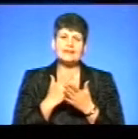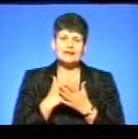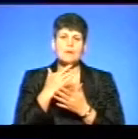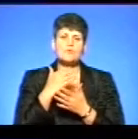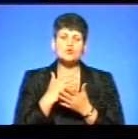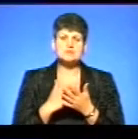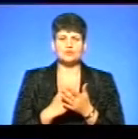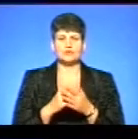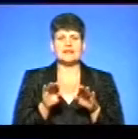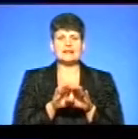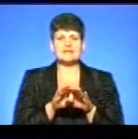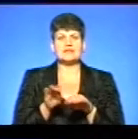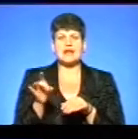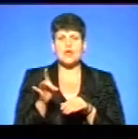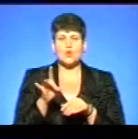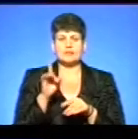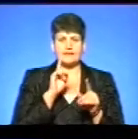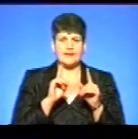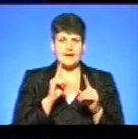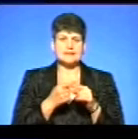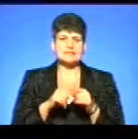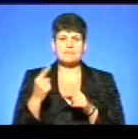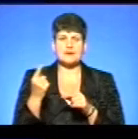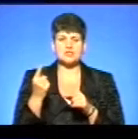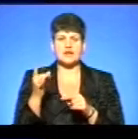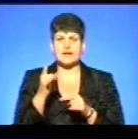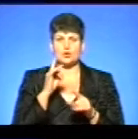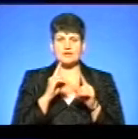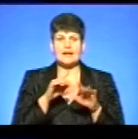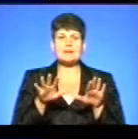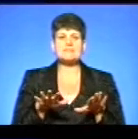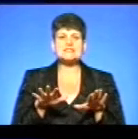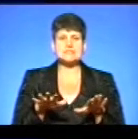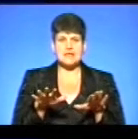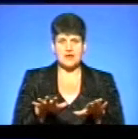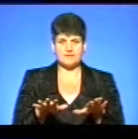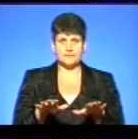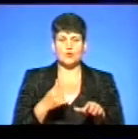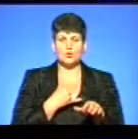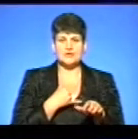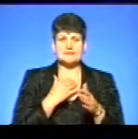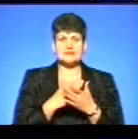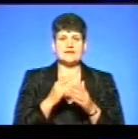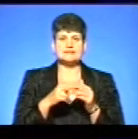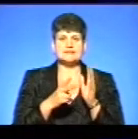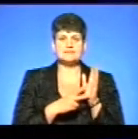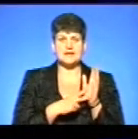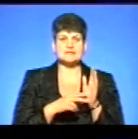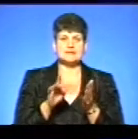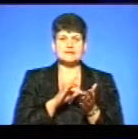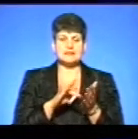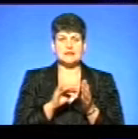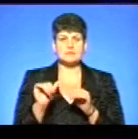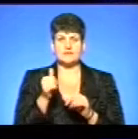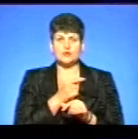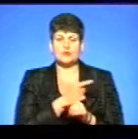є процедури на рівні районних рад. Перше, це, звичайно, районна рада місцева. У нас сьогодні є 17 центрів первинної медико-санітарної